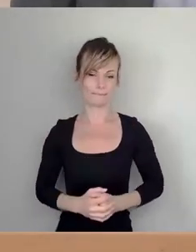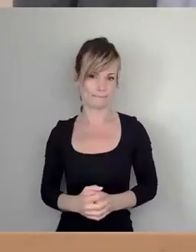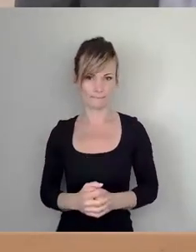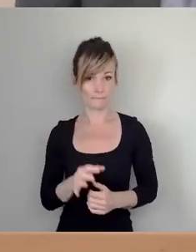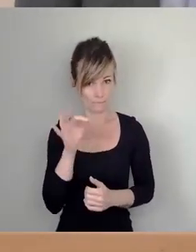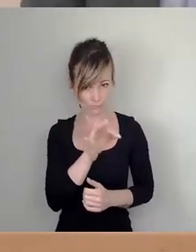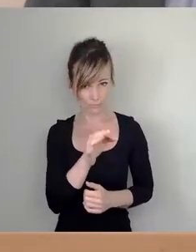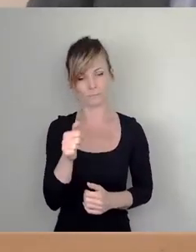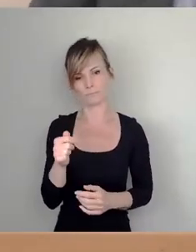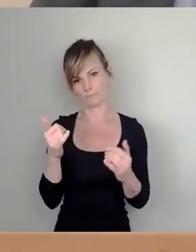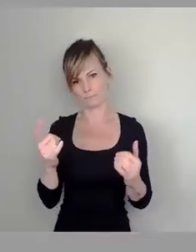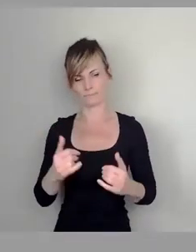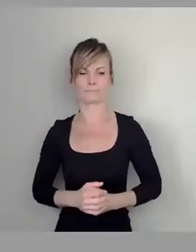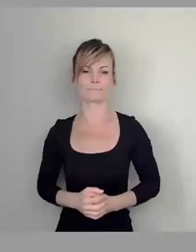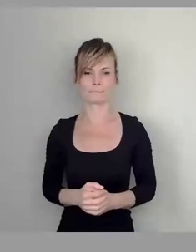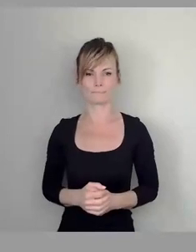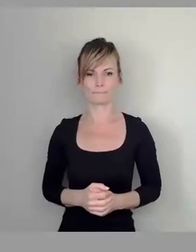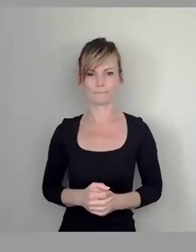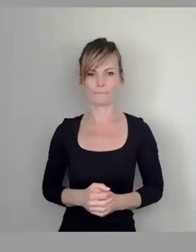Zustimmung geben kann, bitte ich um das Stimmzeichen.